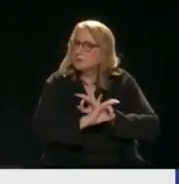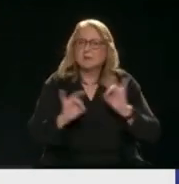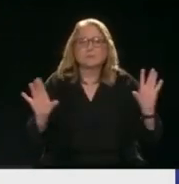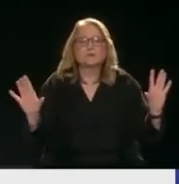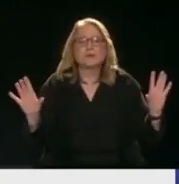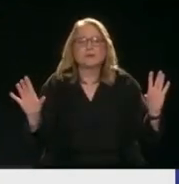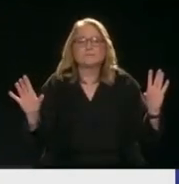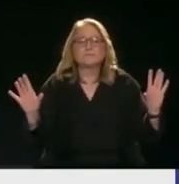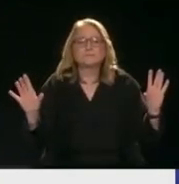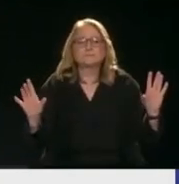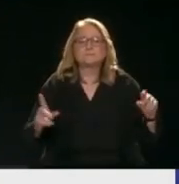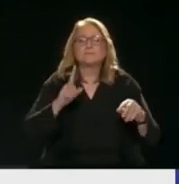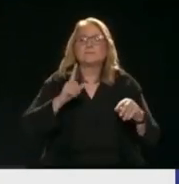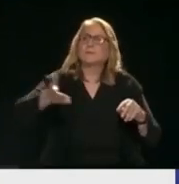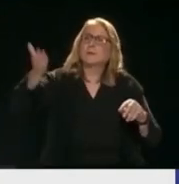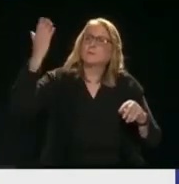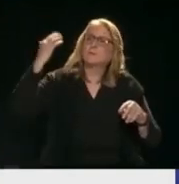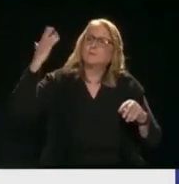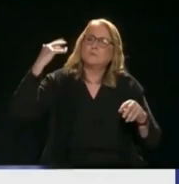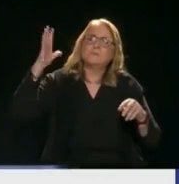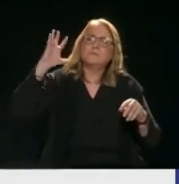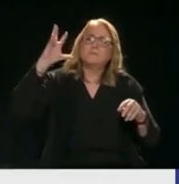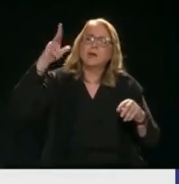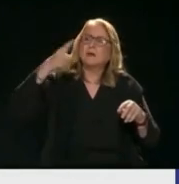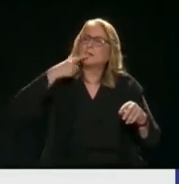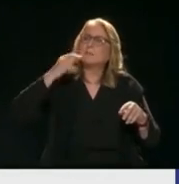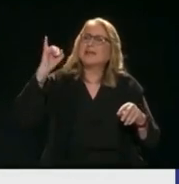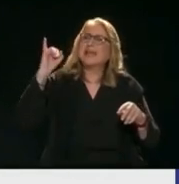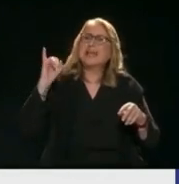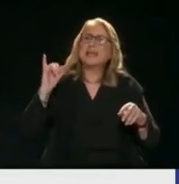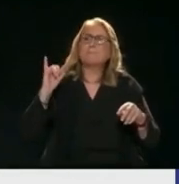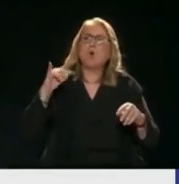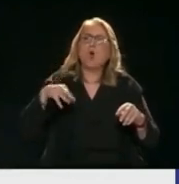Παραβάλαν τον Ιπποκράτη Ότι είναι ο Τούρκος Τι άλλο να πω